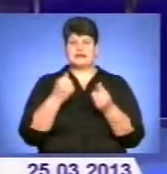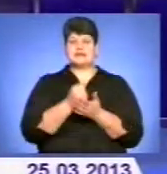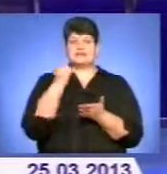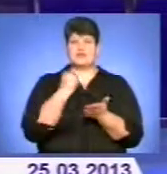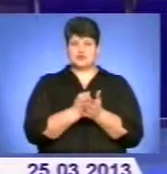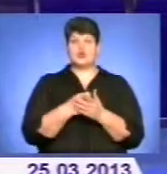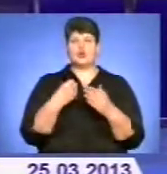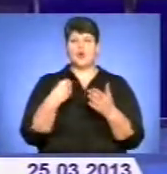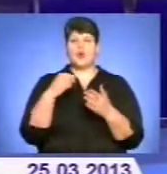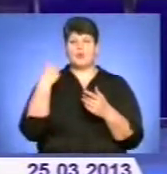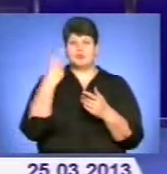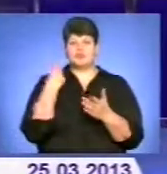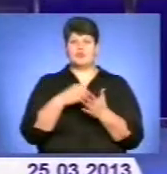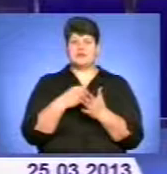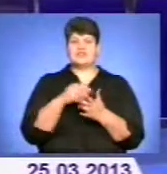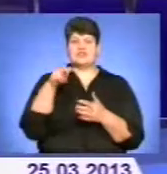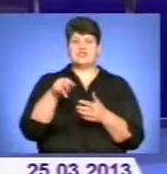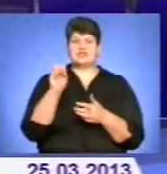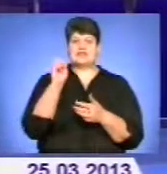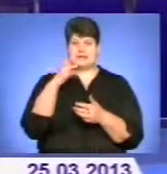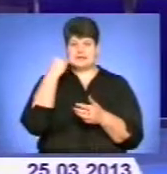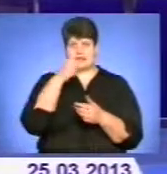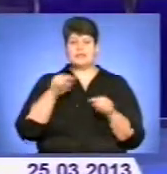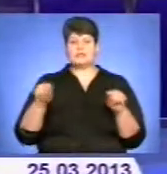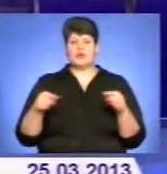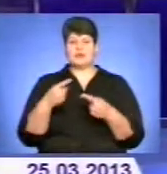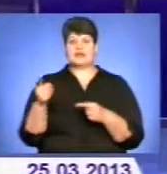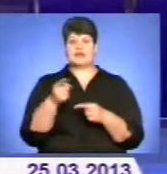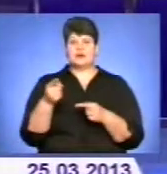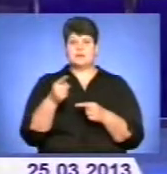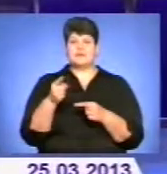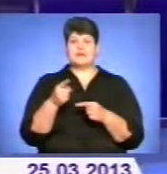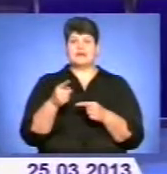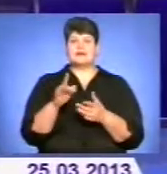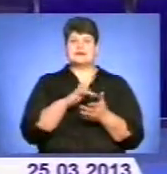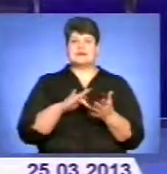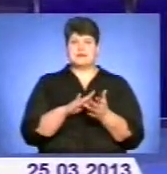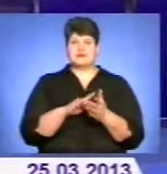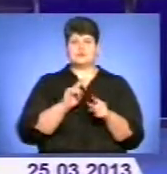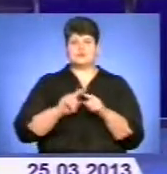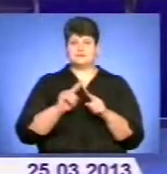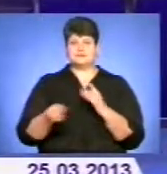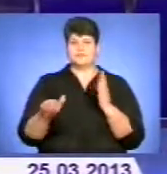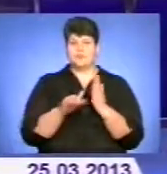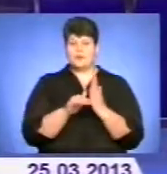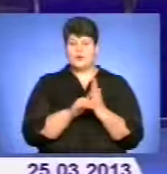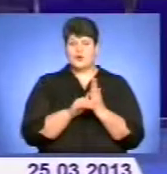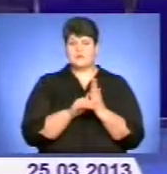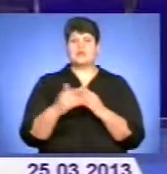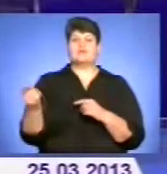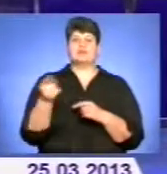бюджету на 2013 рік та створення на Тернопільщині Центру екстреної медичної допомоги. У